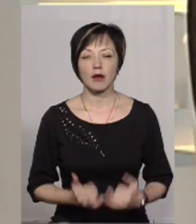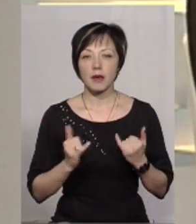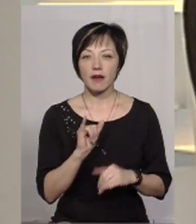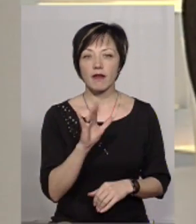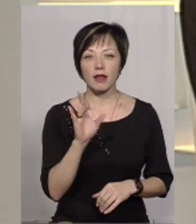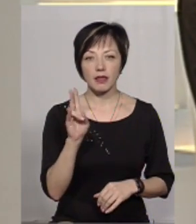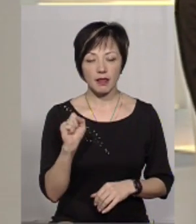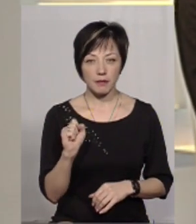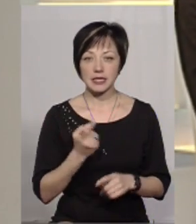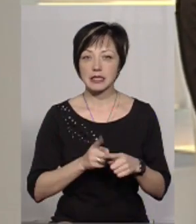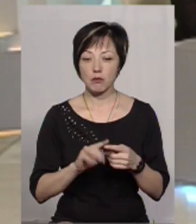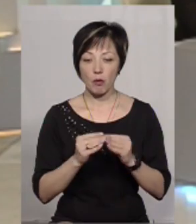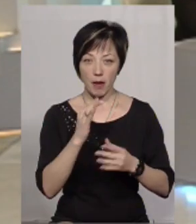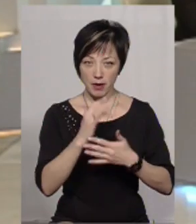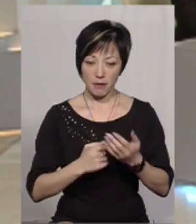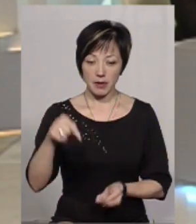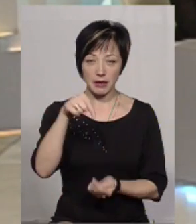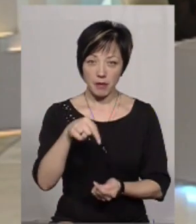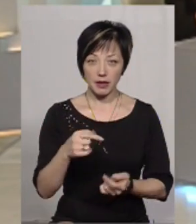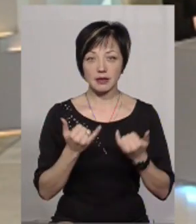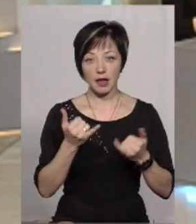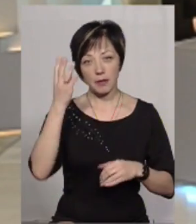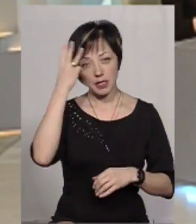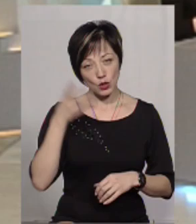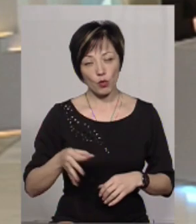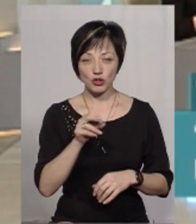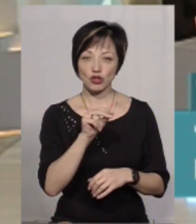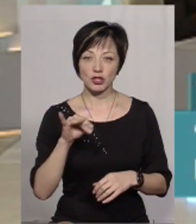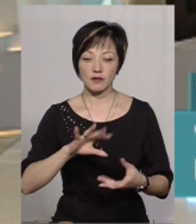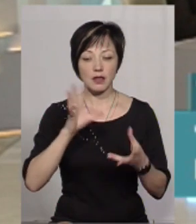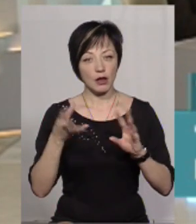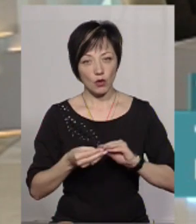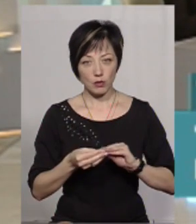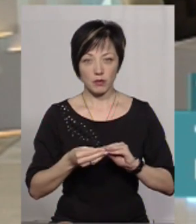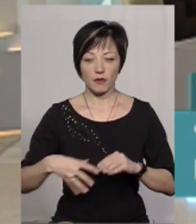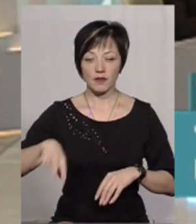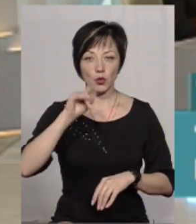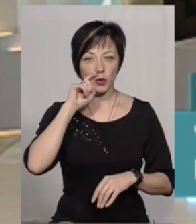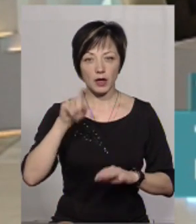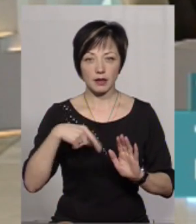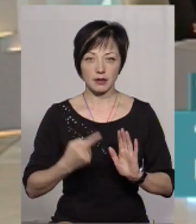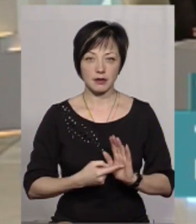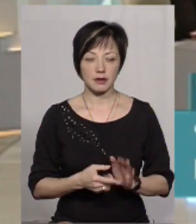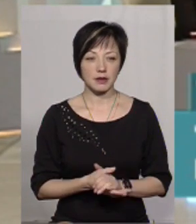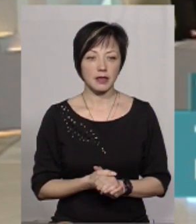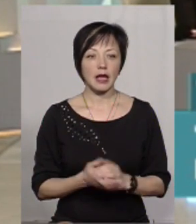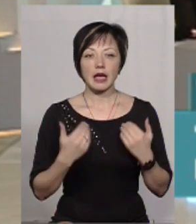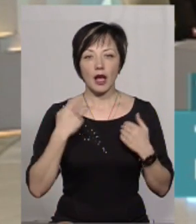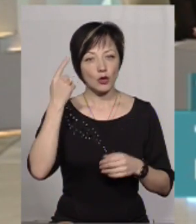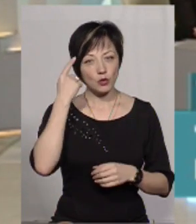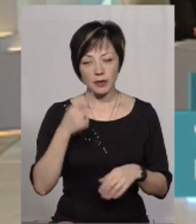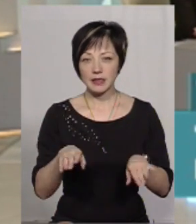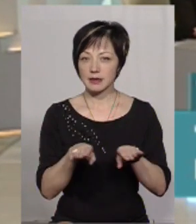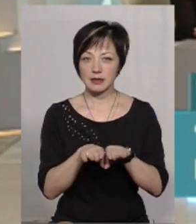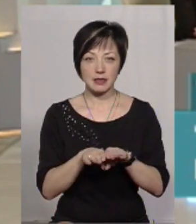Пані Івановно, оці перелічені проблеми, вони більш притаманні все ж таки для Хмельницької області, чи і по всій Україні вони приблизно тіші? я думаю, що це